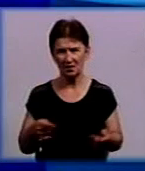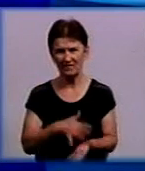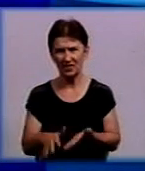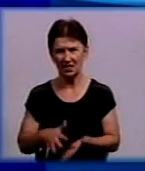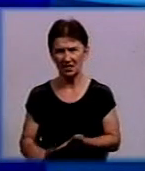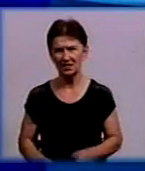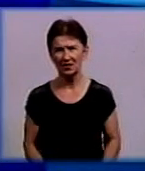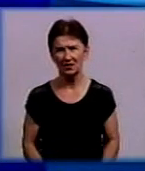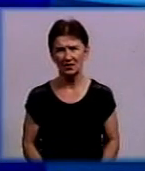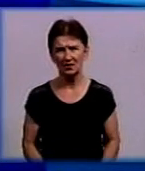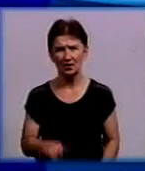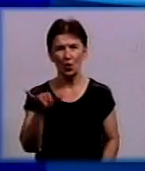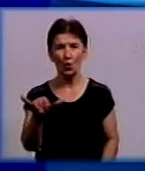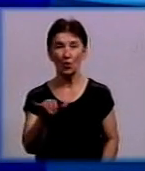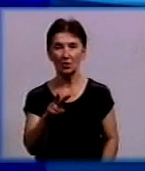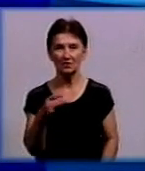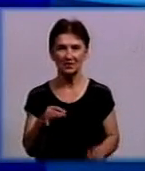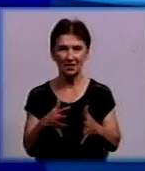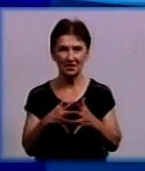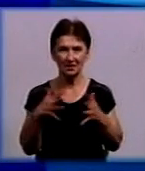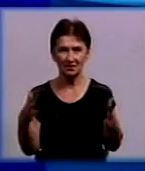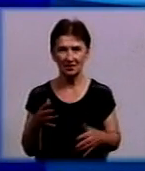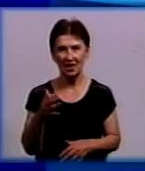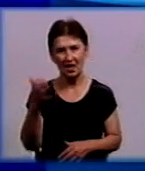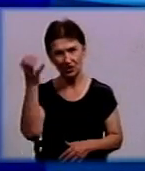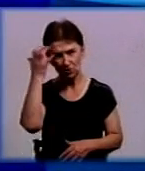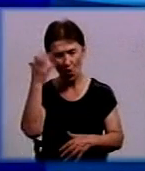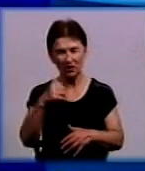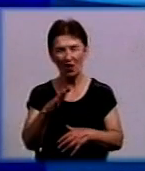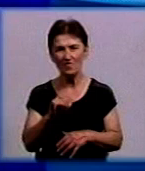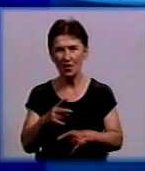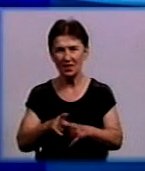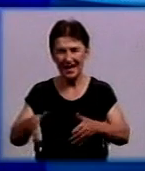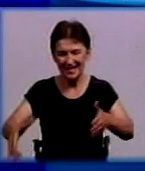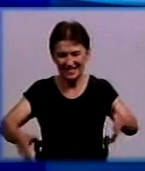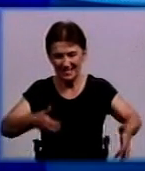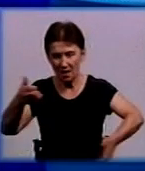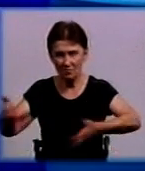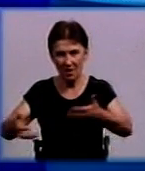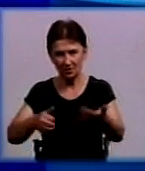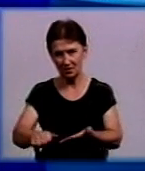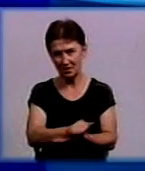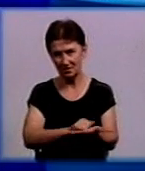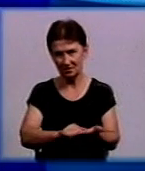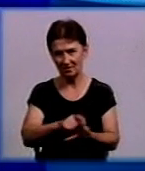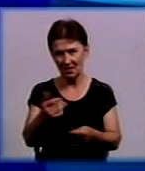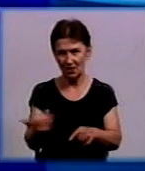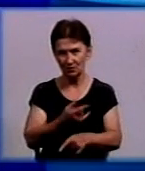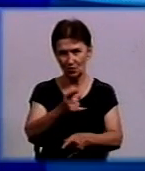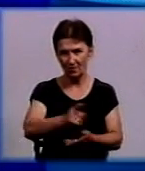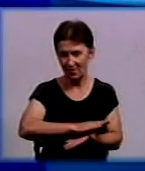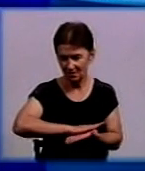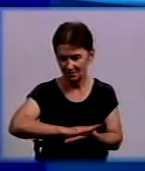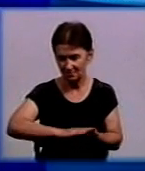У Кропивницькому на вулиці В'ячеслава Чорновола знімають нещодавно вкладений асфальт. Нове покриття зривають, щоб